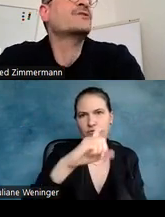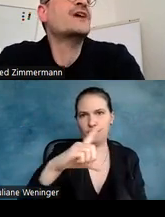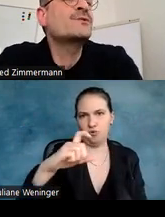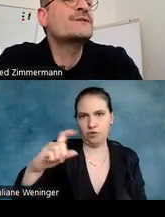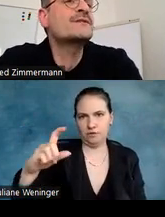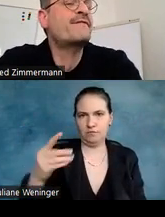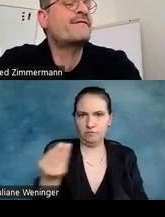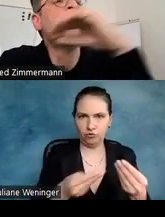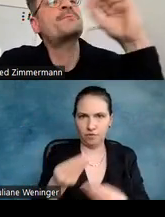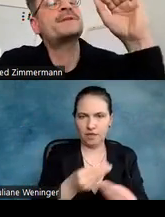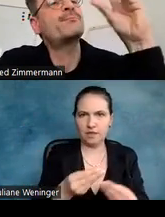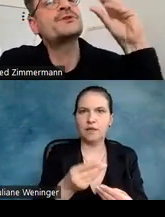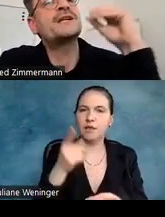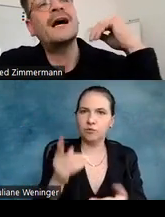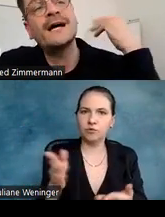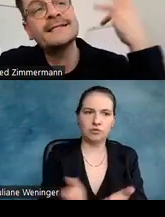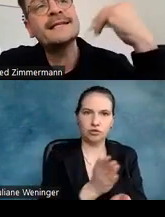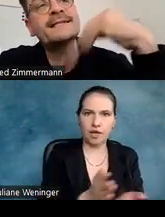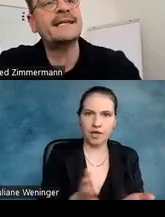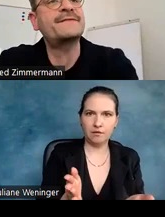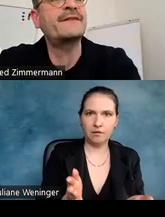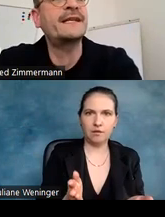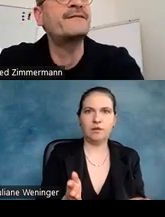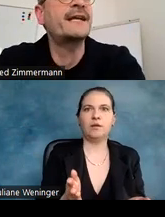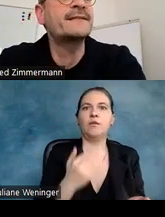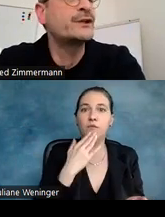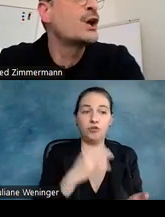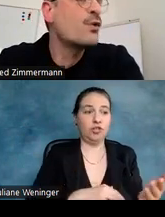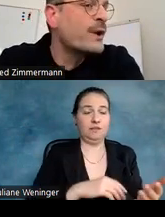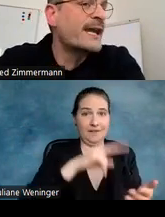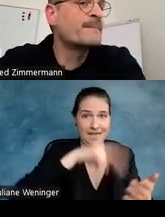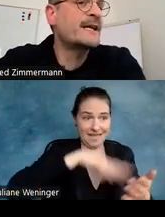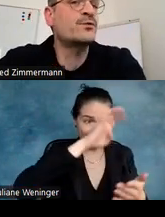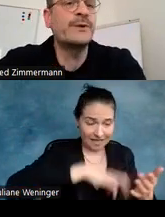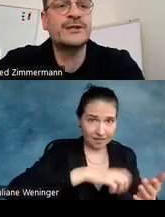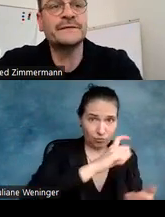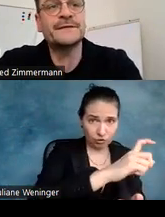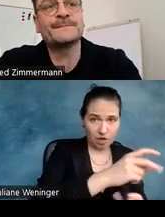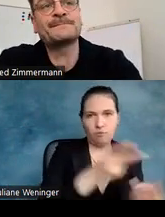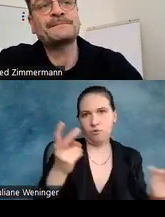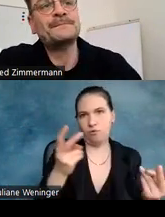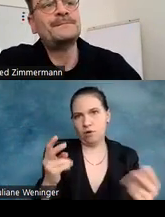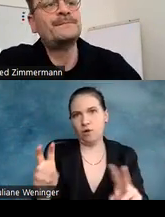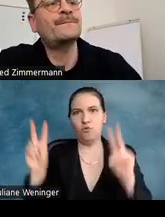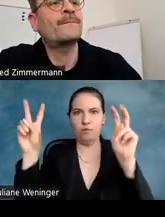eine Entscheidung zu treffen, ob der Buchstabe als Lesetext verwendet werden soll oder eben als Überschrift.